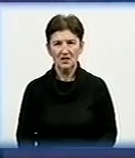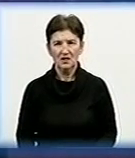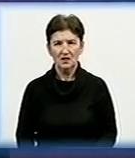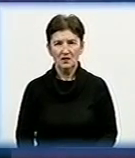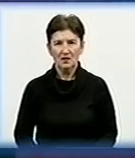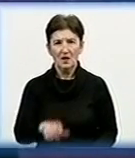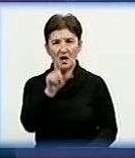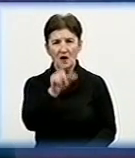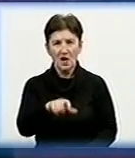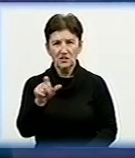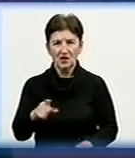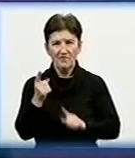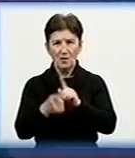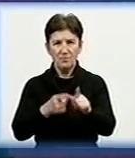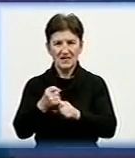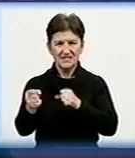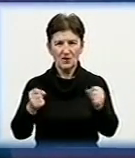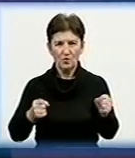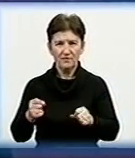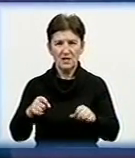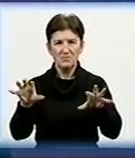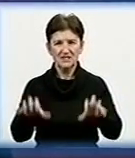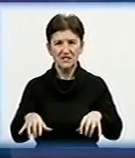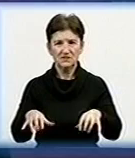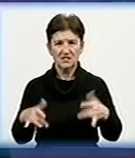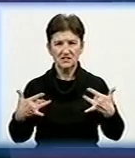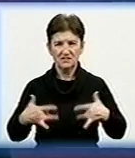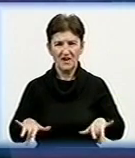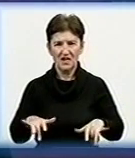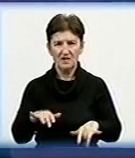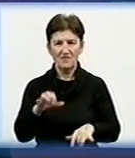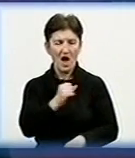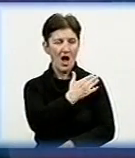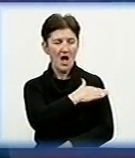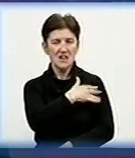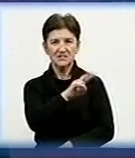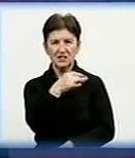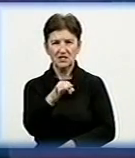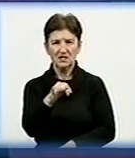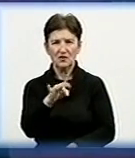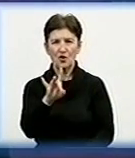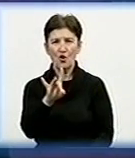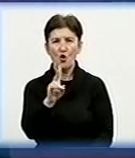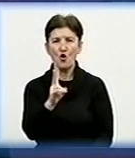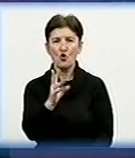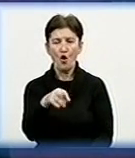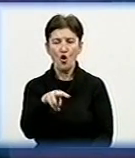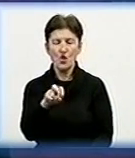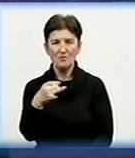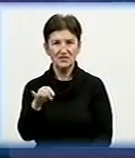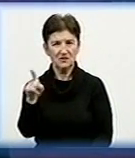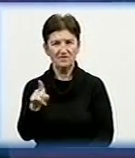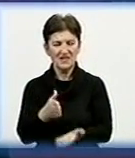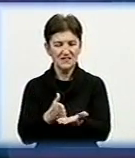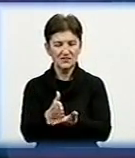Кадрові перестановки в області тривають. Президент звільнив з посади голову Олександрійської ради адміністрації Андрія Коломійцева. Нагадаємо, він